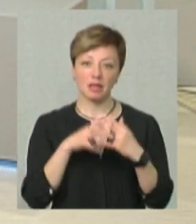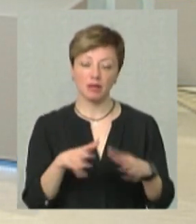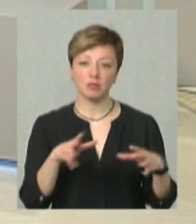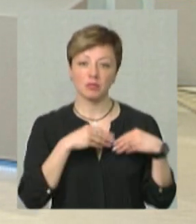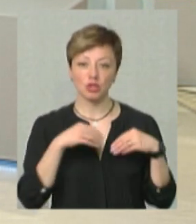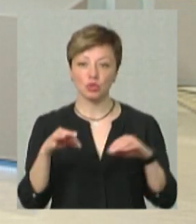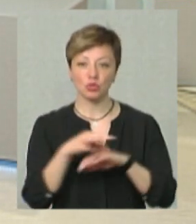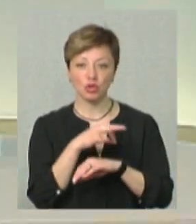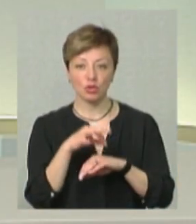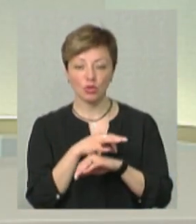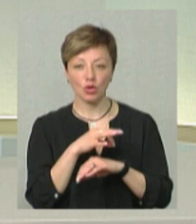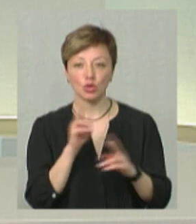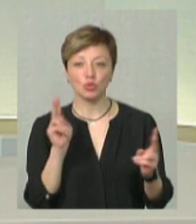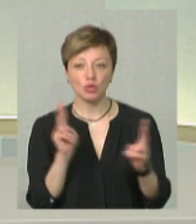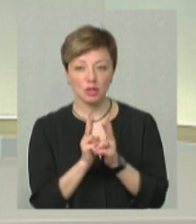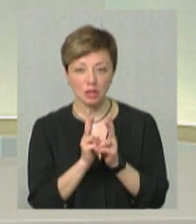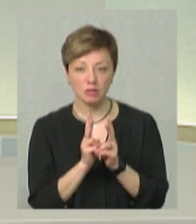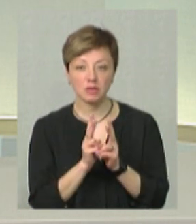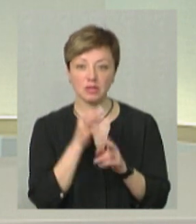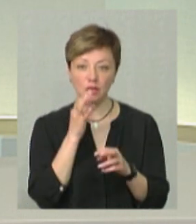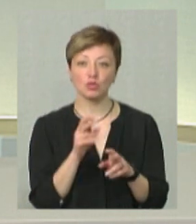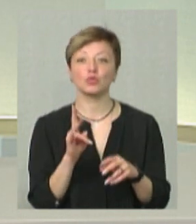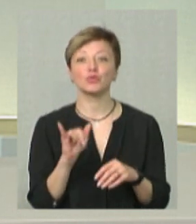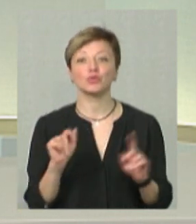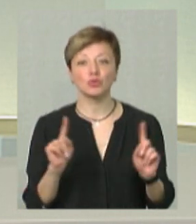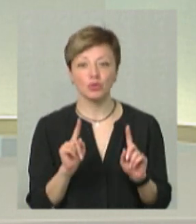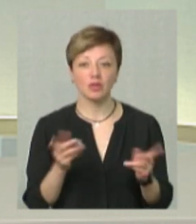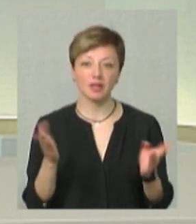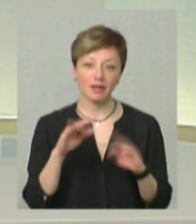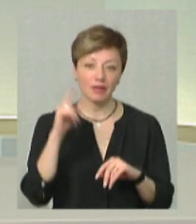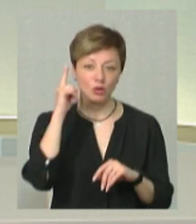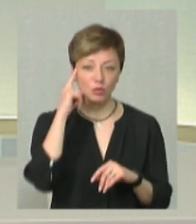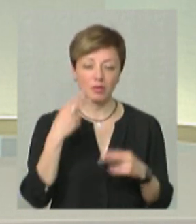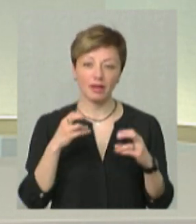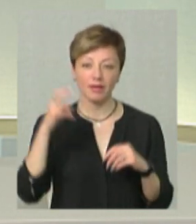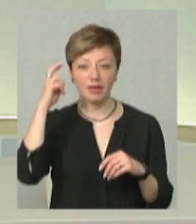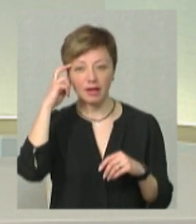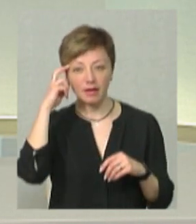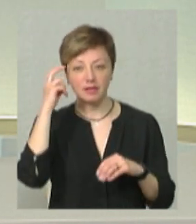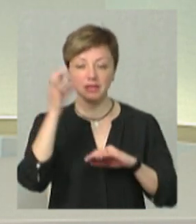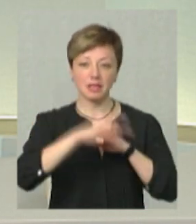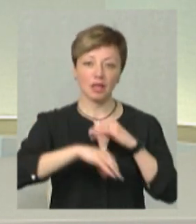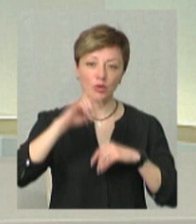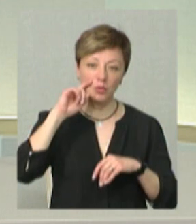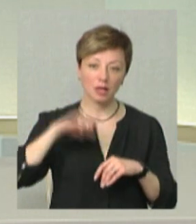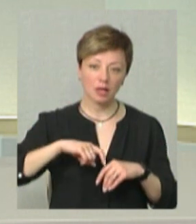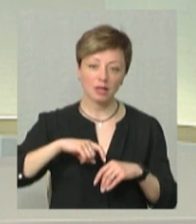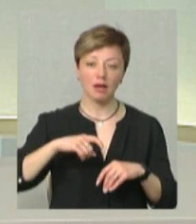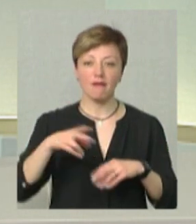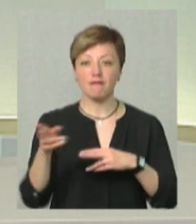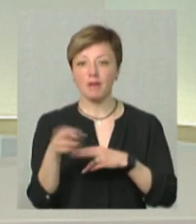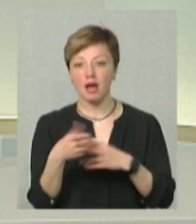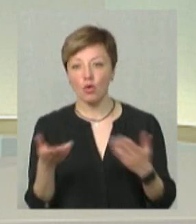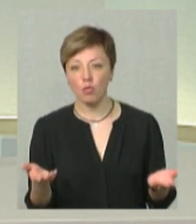з дружиною, там, зустрінемось, і скажемо, ну, що, давай думати, де. В Києві, у Західній Україні, у